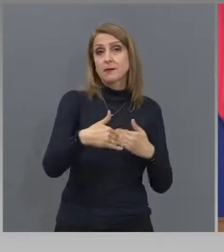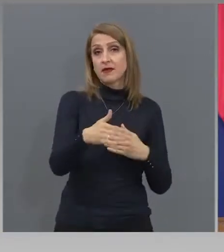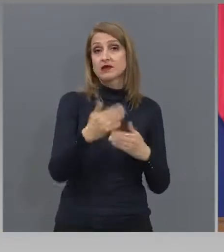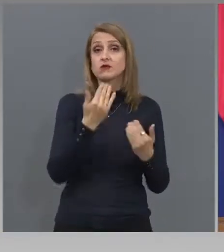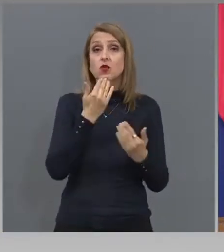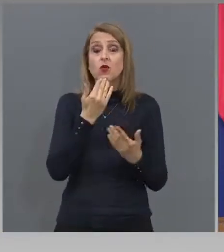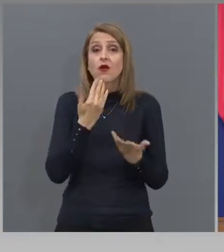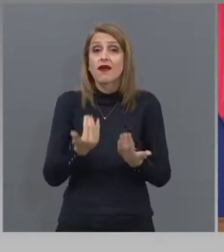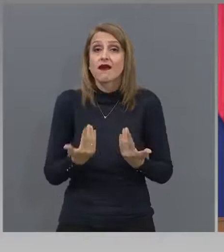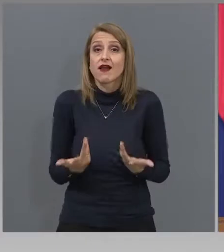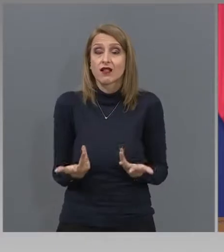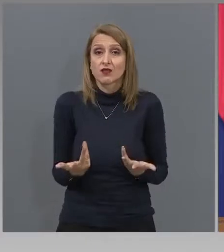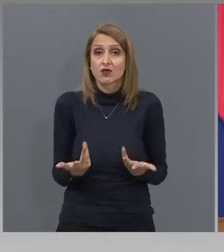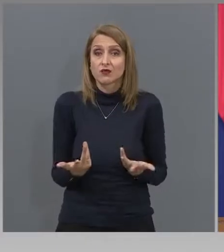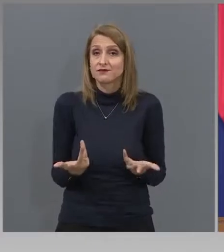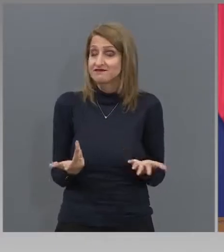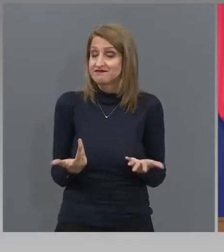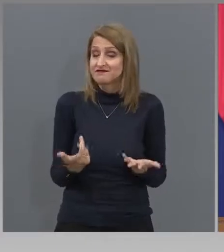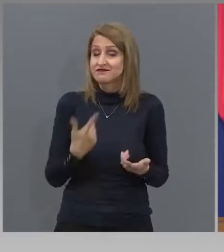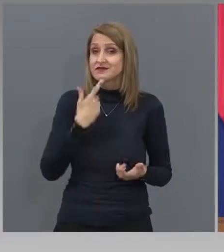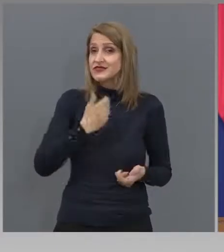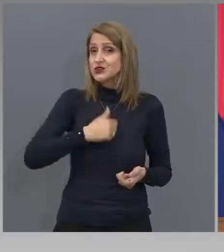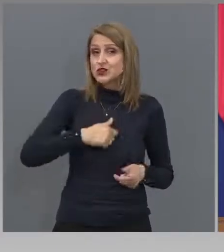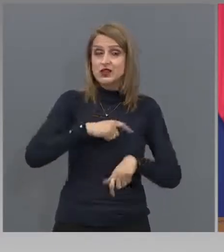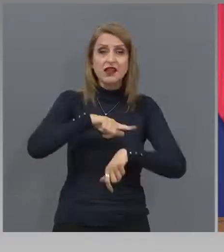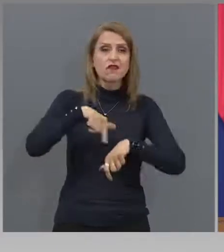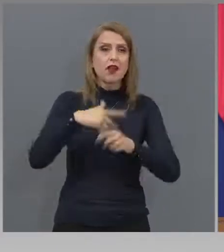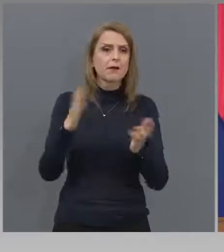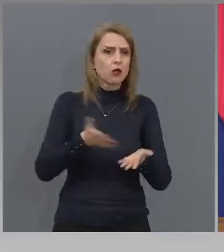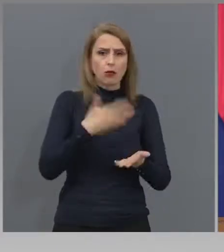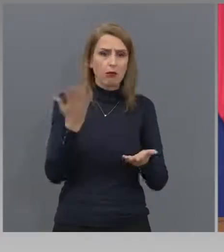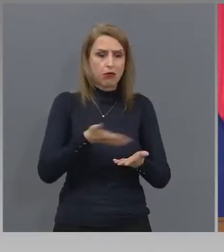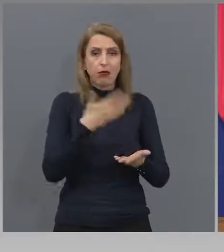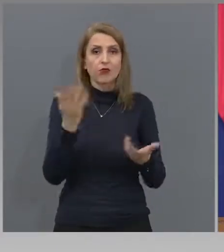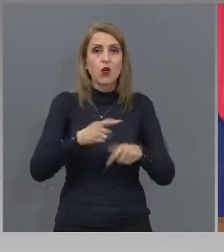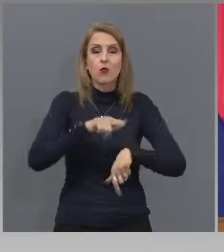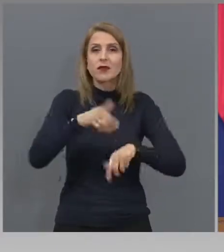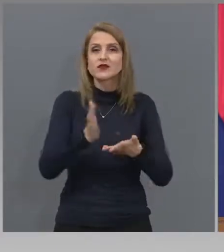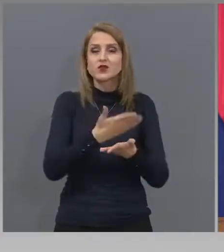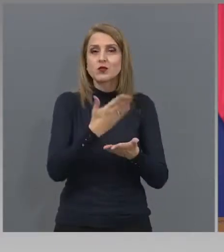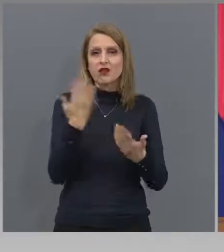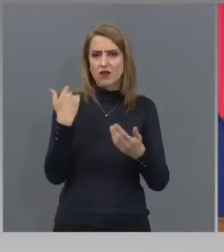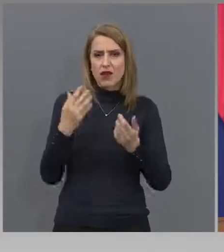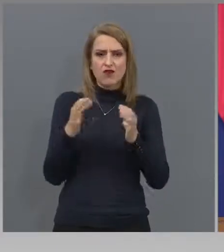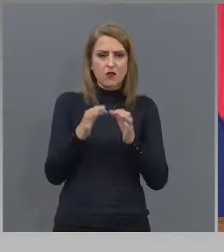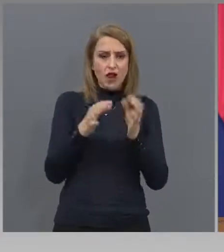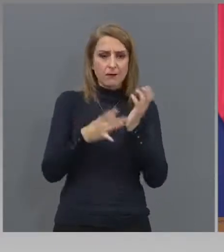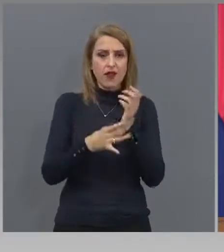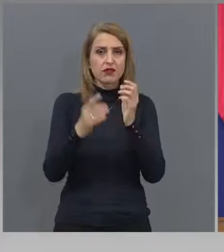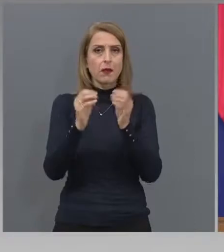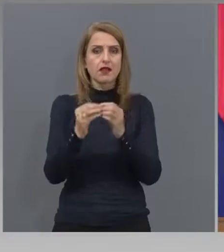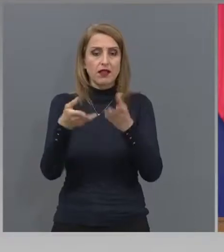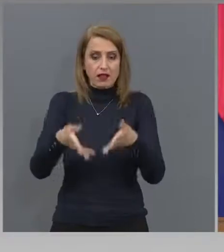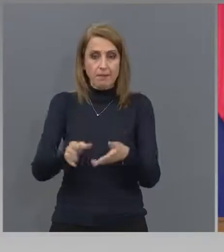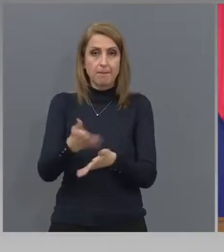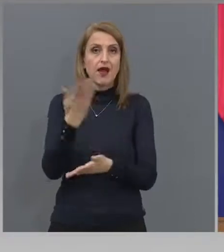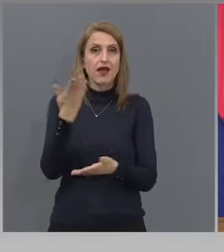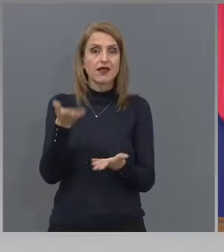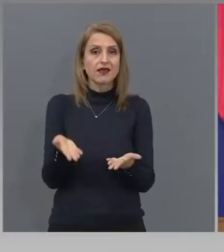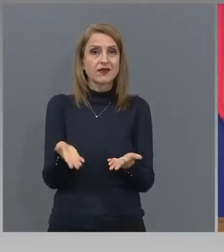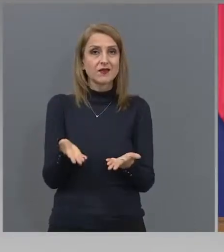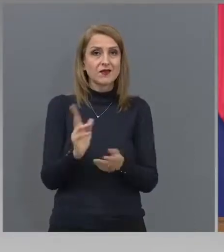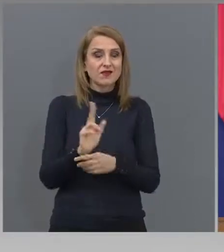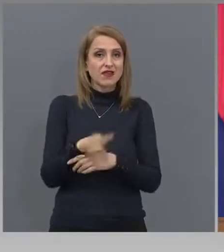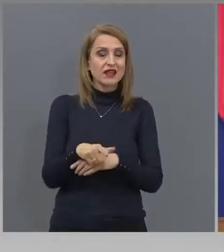за съжаление времето лети. Кога беше февруари, март, април, бляхме в май. Ако така